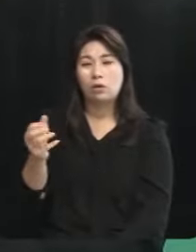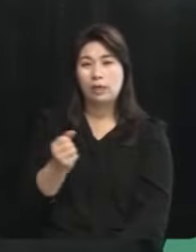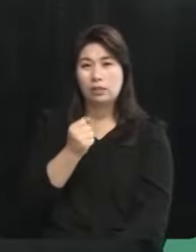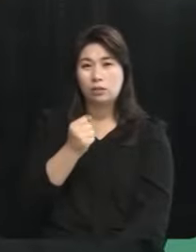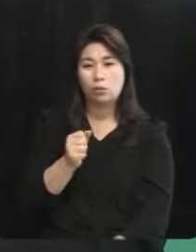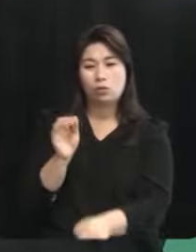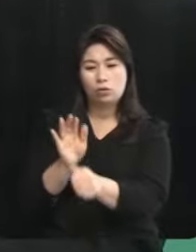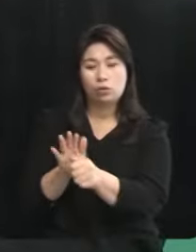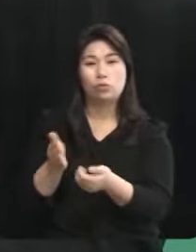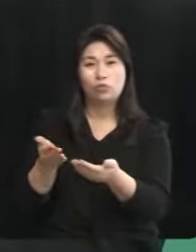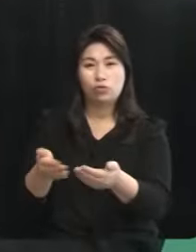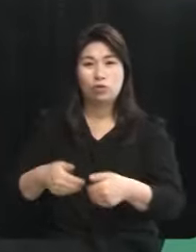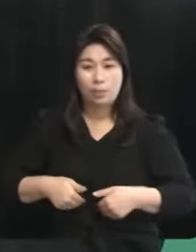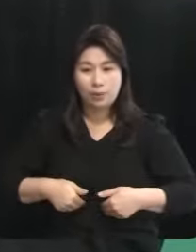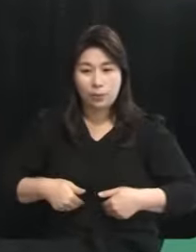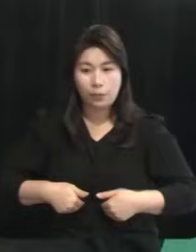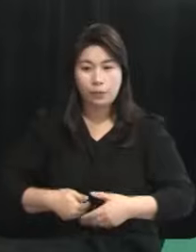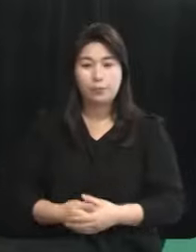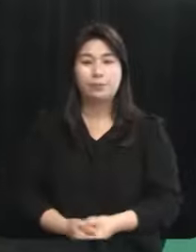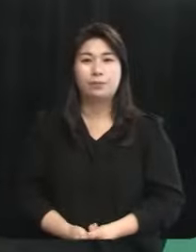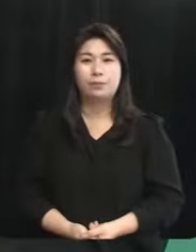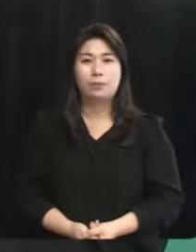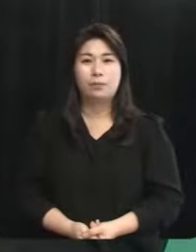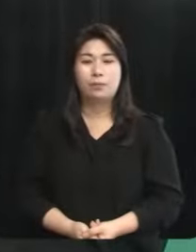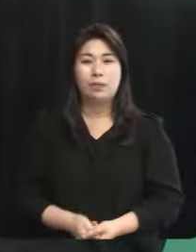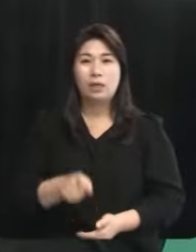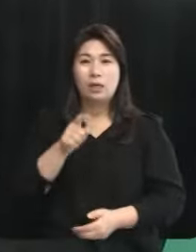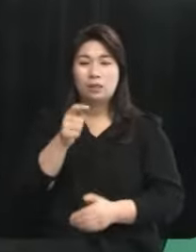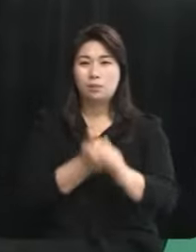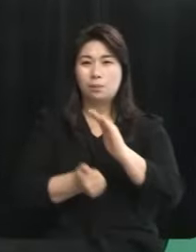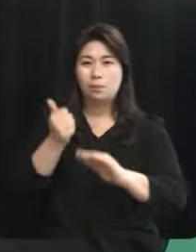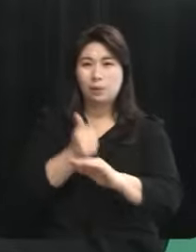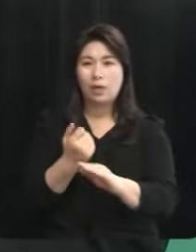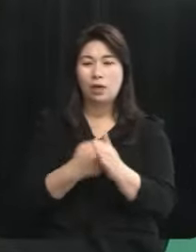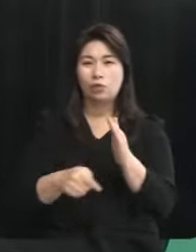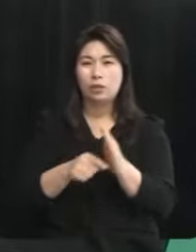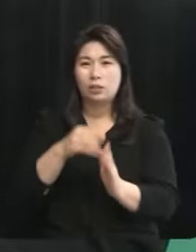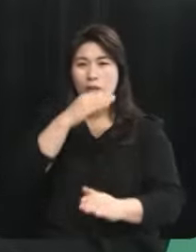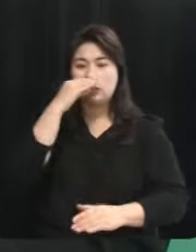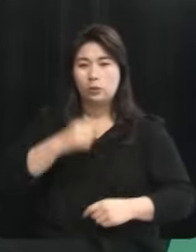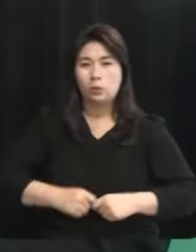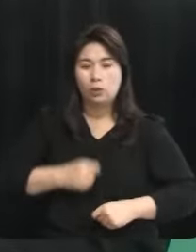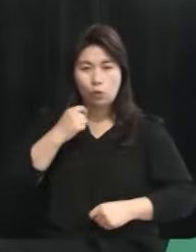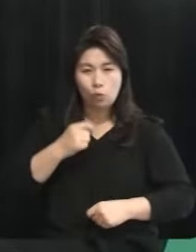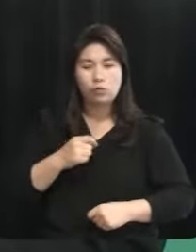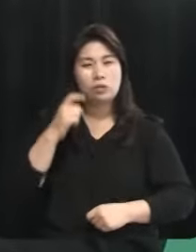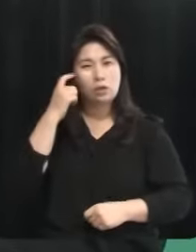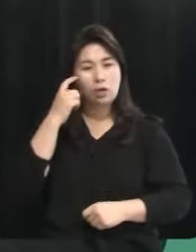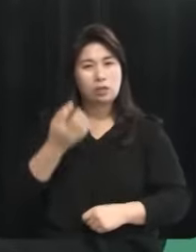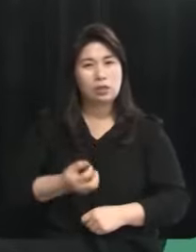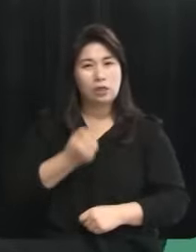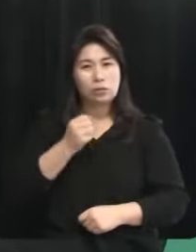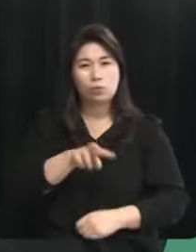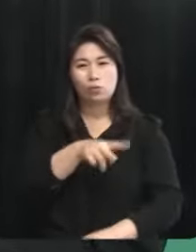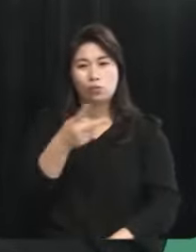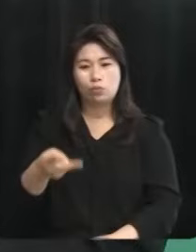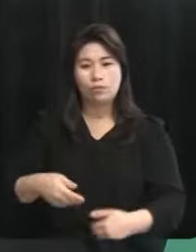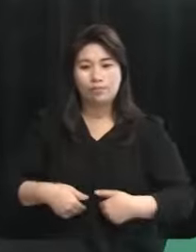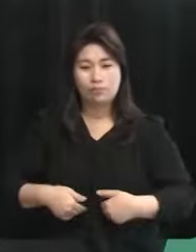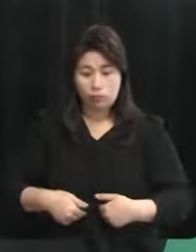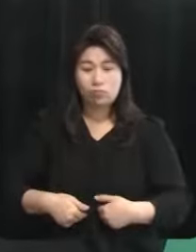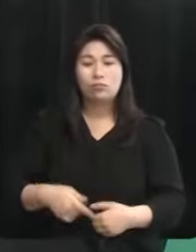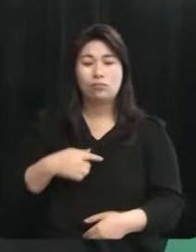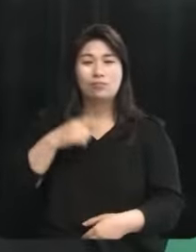지원이 필요합니다 그것을 통해서 그것을 이루기 위해서 정의로운 전환법을 통해서 그것을 지원해야 된다고 생각합니다 저도